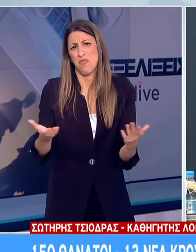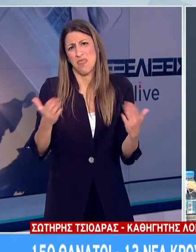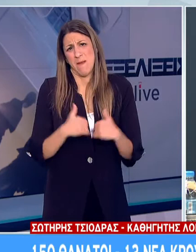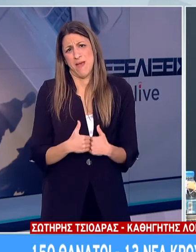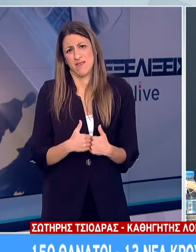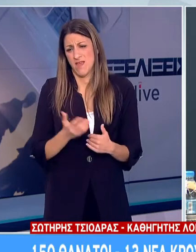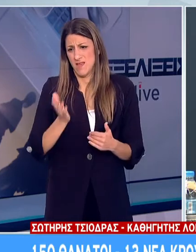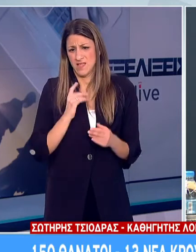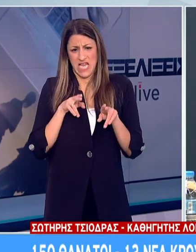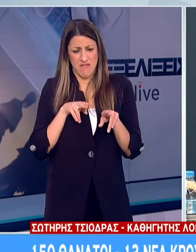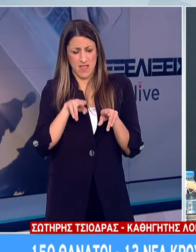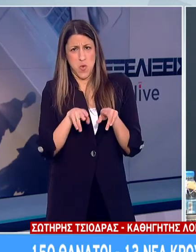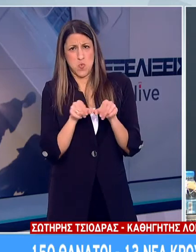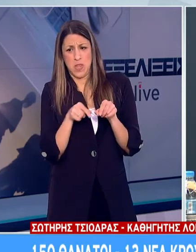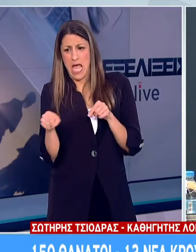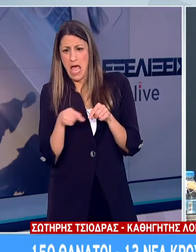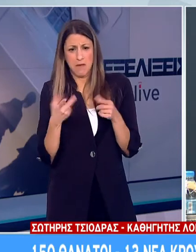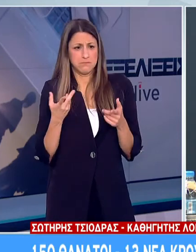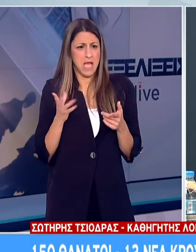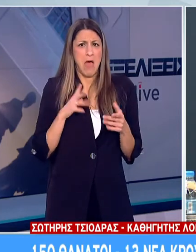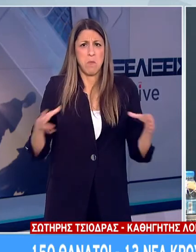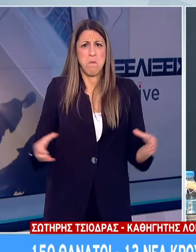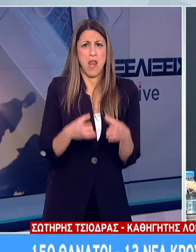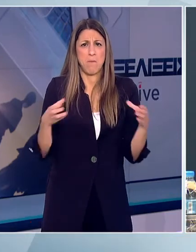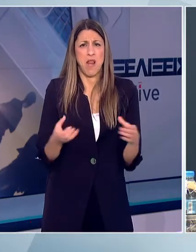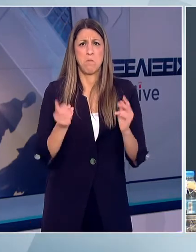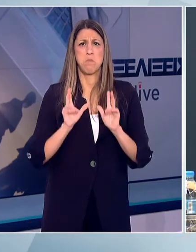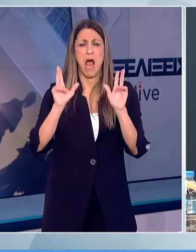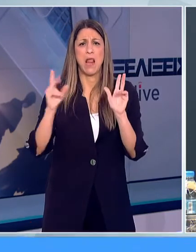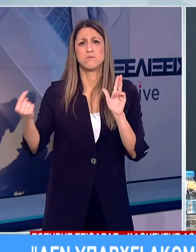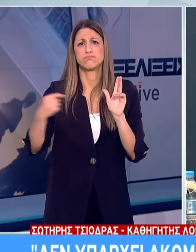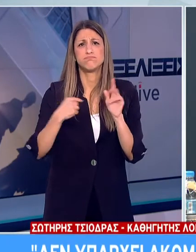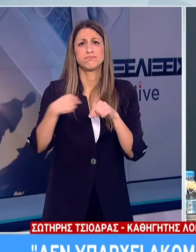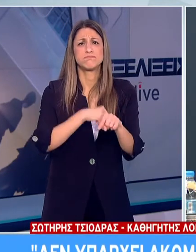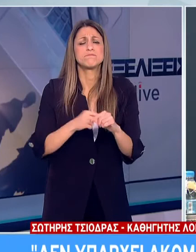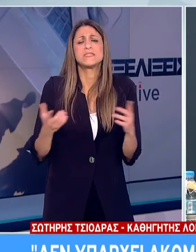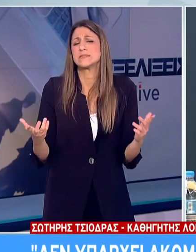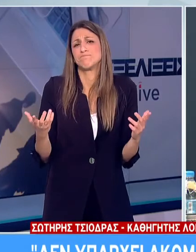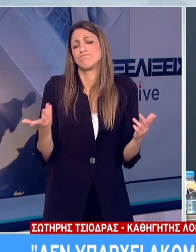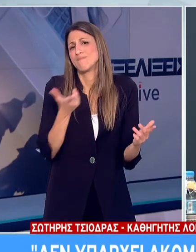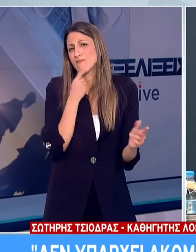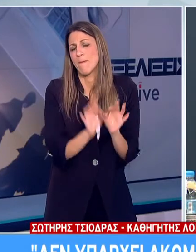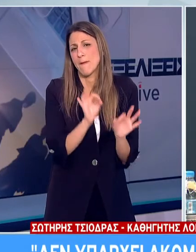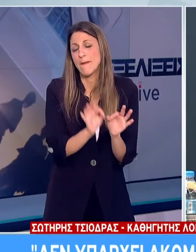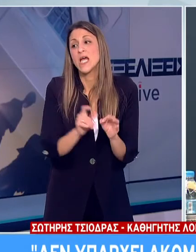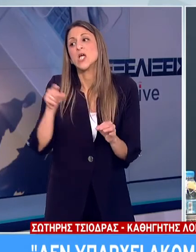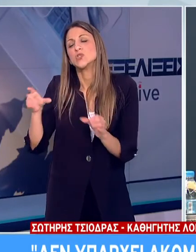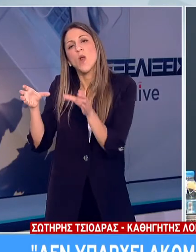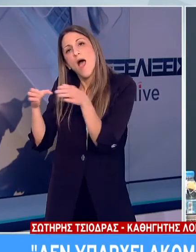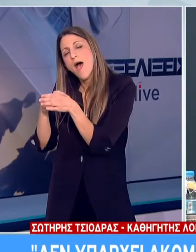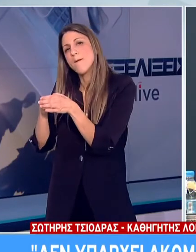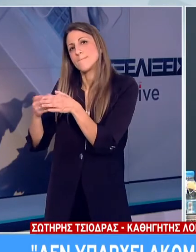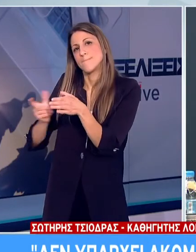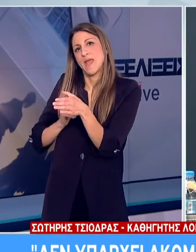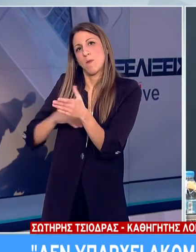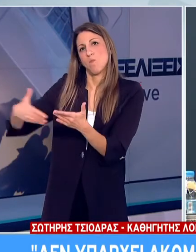κατασκηνώσεις το ακούω σαν επιχείρημα περιμένω την εισήγηση και όλα τα μέλη της Επιτροπής περιμένουμε την εισήγηση της